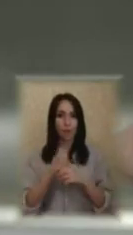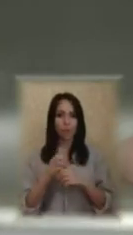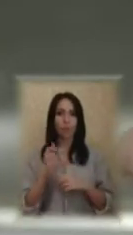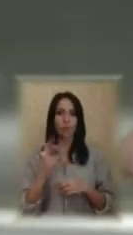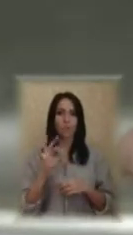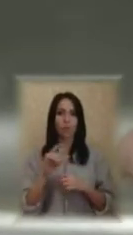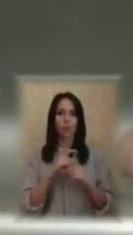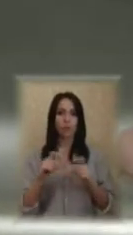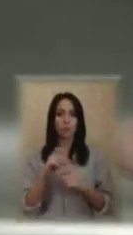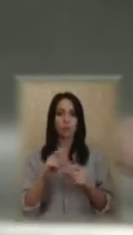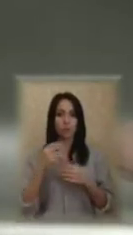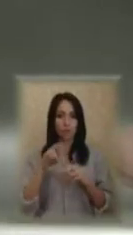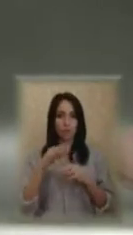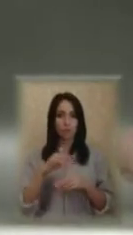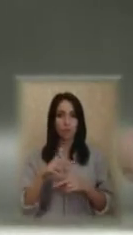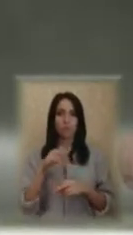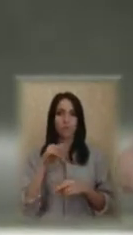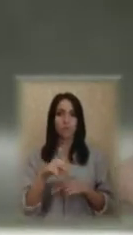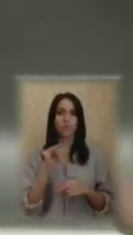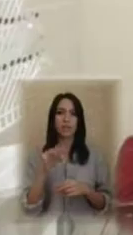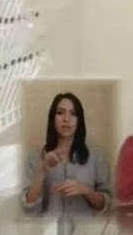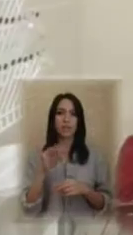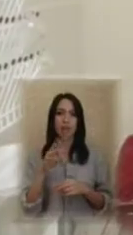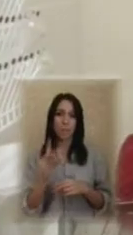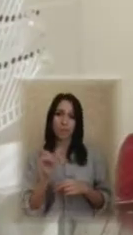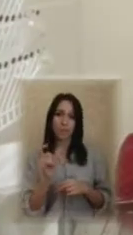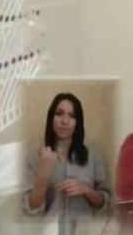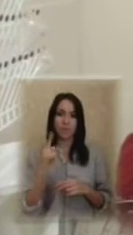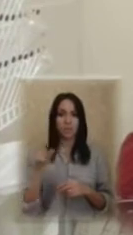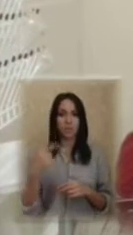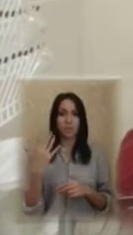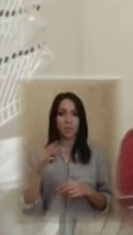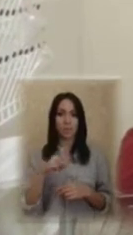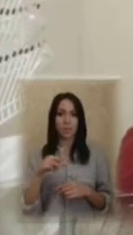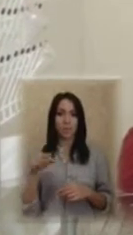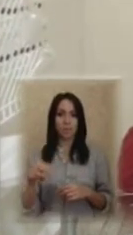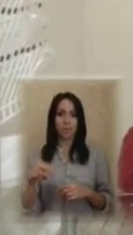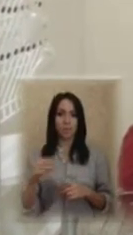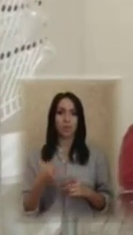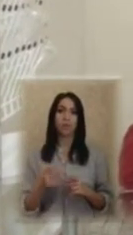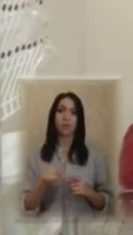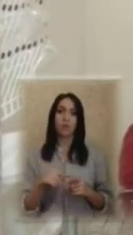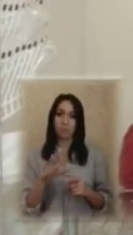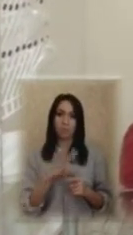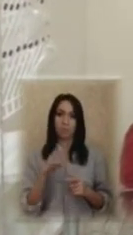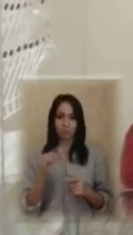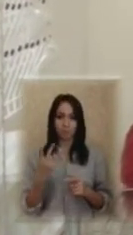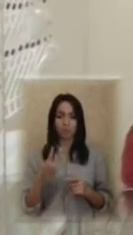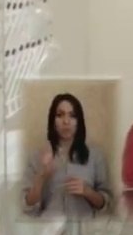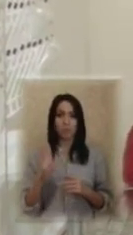наместин у мушлі. Діаметр наместиний – півтора міліметри. Просвалювати будемо мушлю з метою